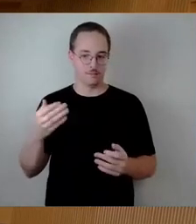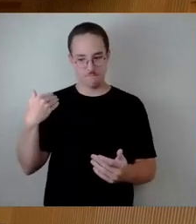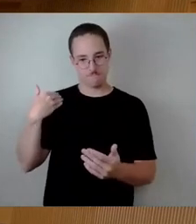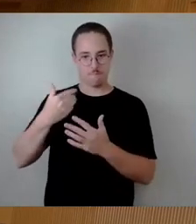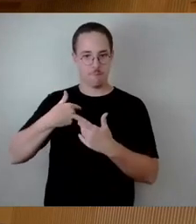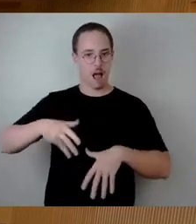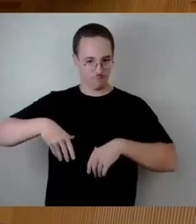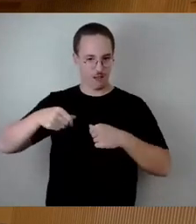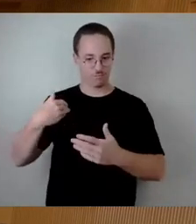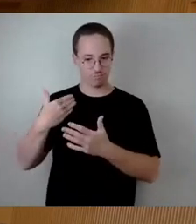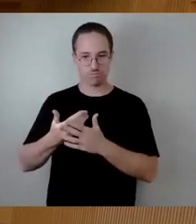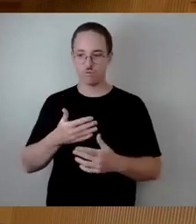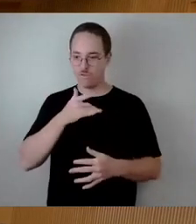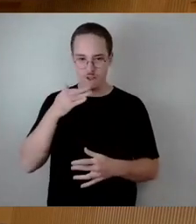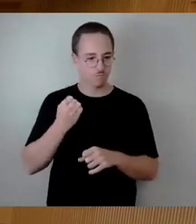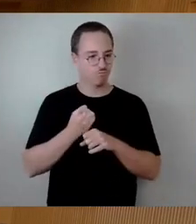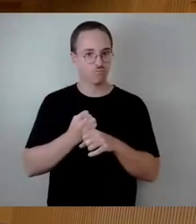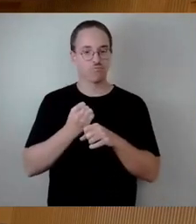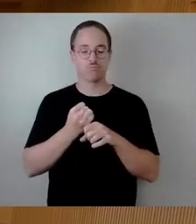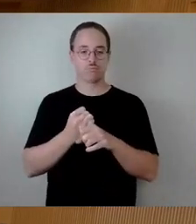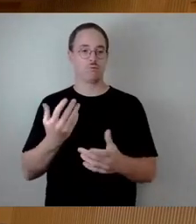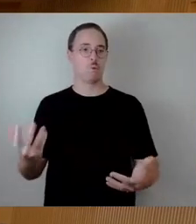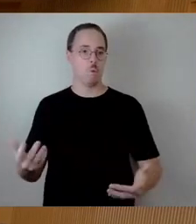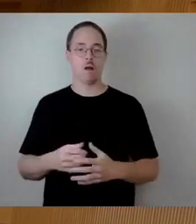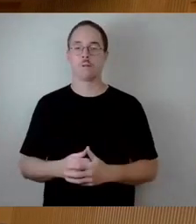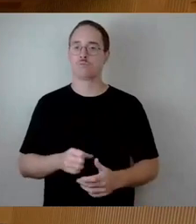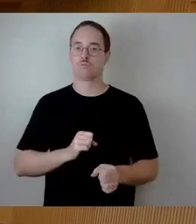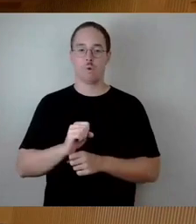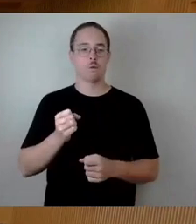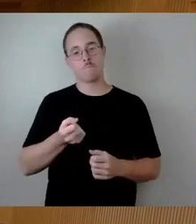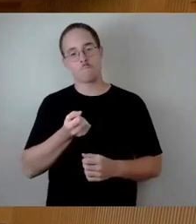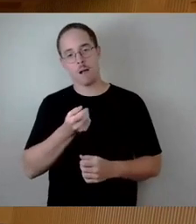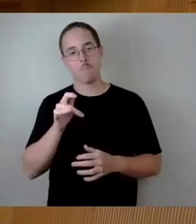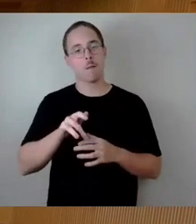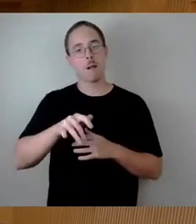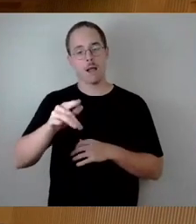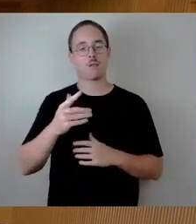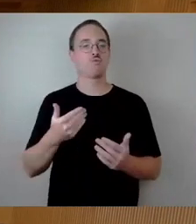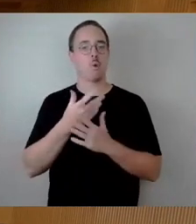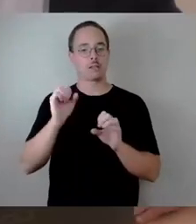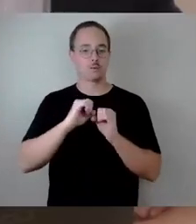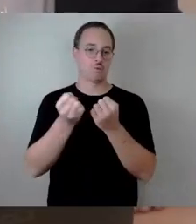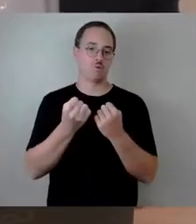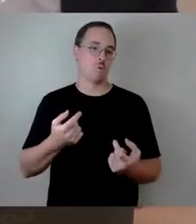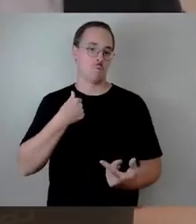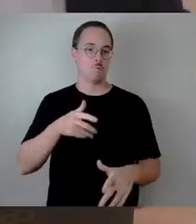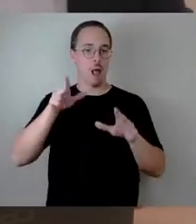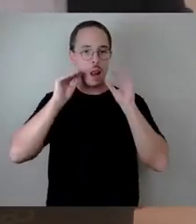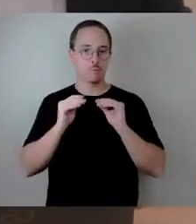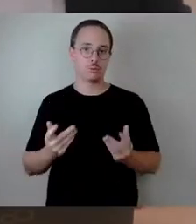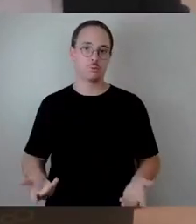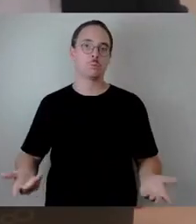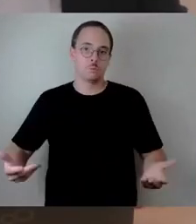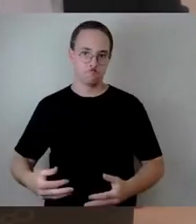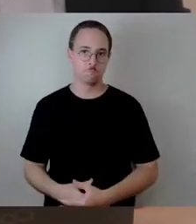Konzepte schon fertig in der Schublade da. Spaß. Aber mal ganz im Ernst, wie werden wir jetzt hineingehen? Also zunächst ist das jetzt